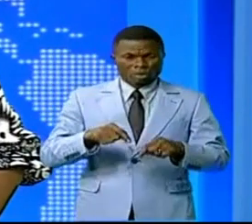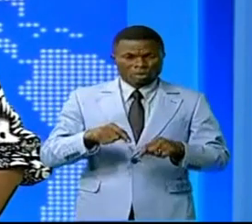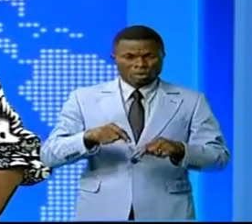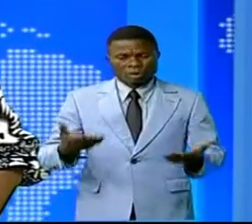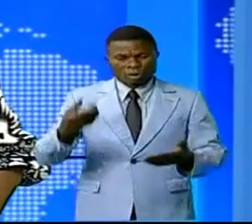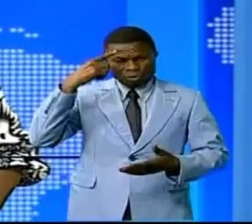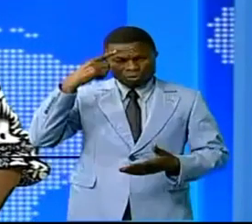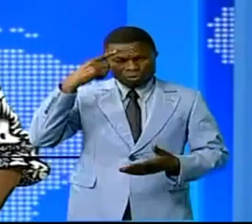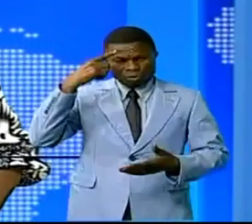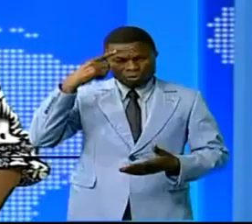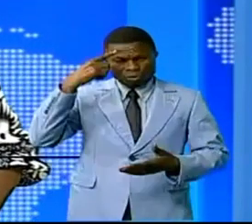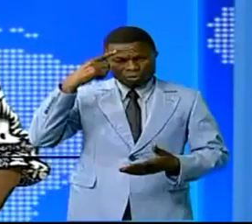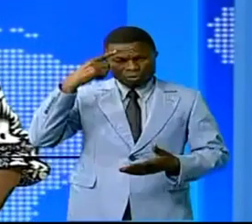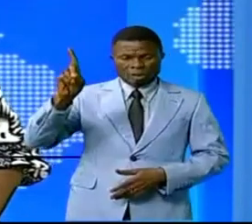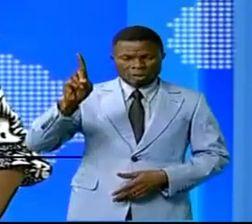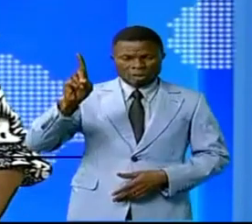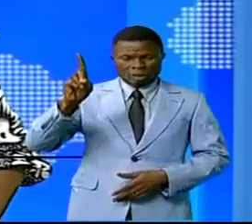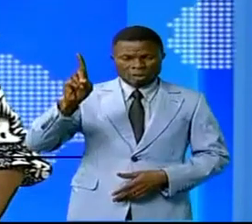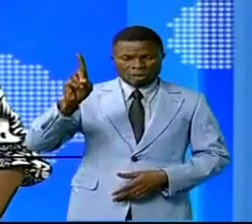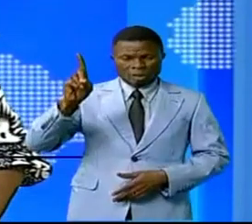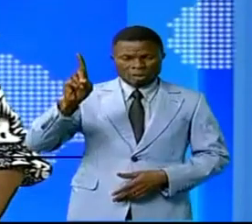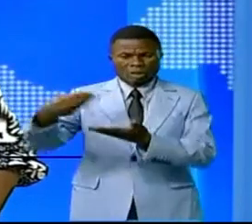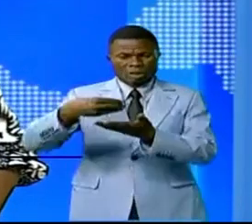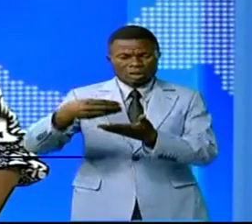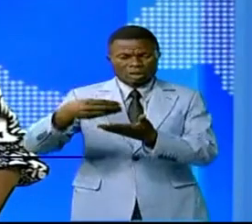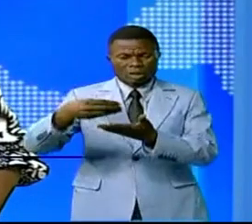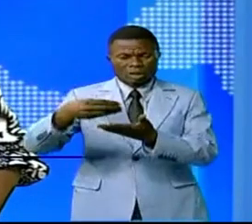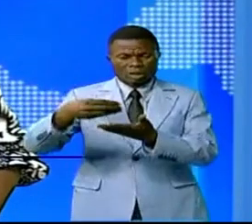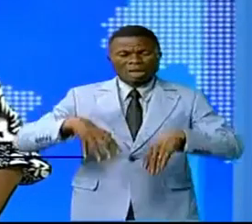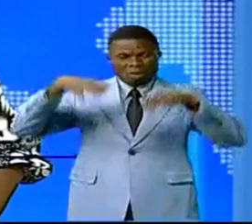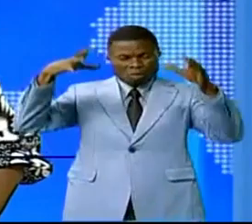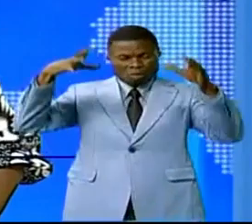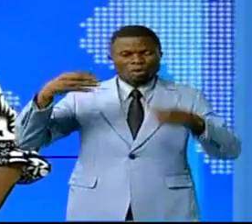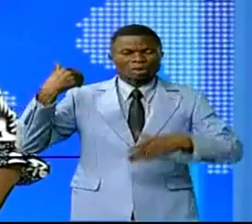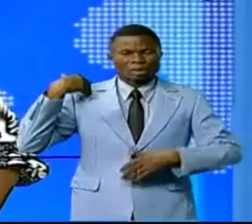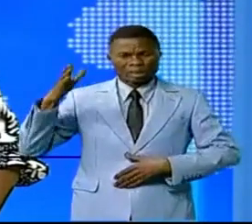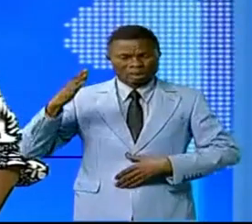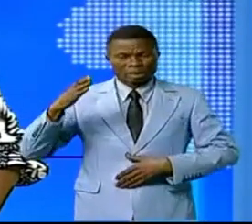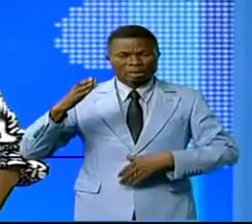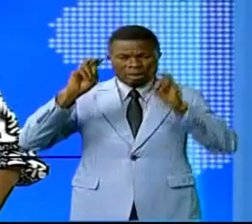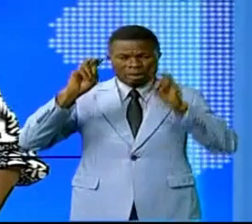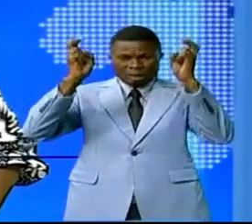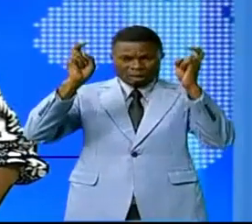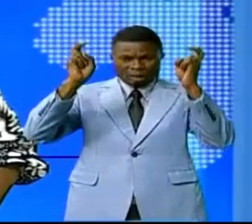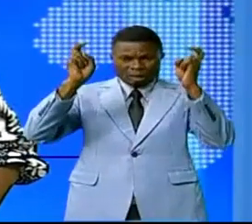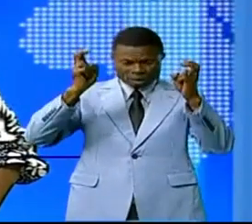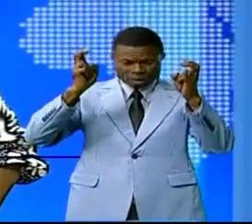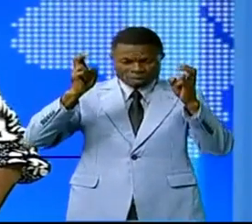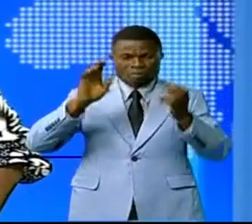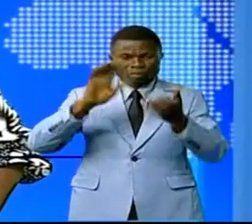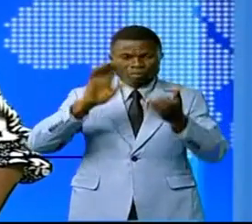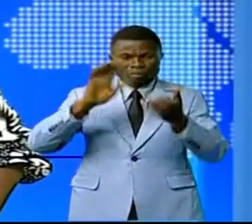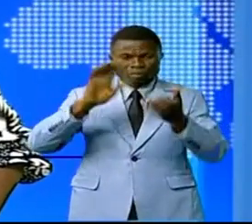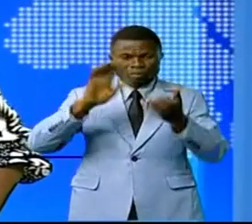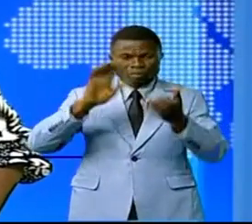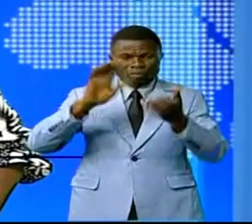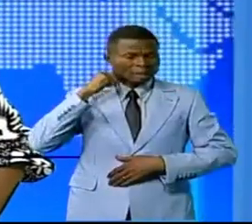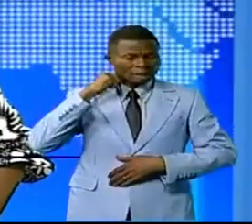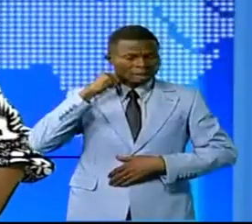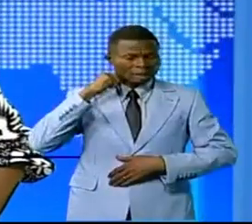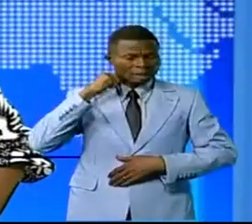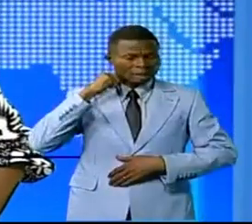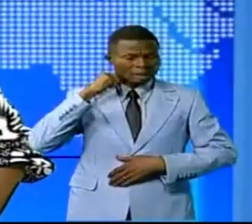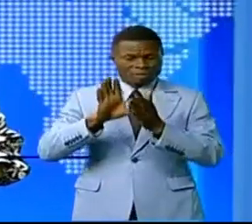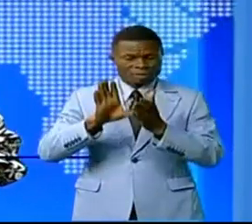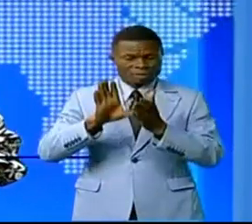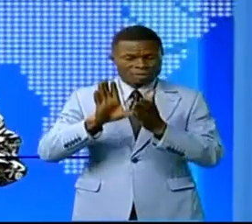que la dégérade mobilise davantage de recettes ? C'est le sujet de sa soutenance. Odilon Kayouma était